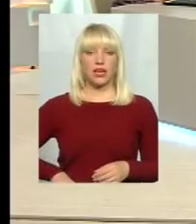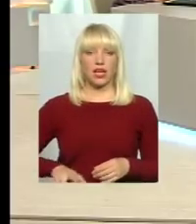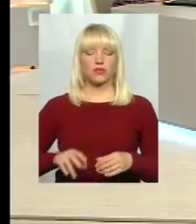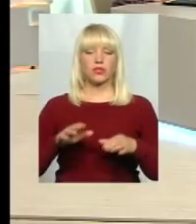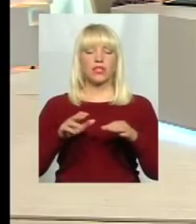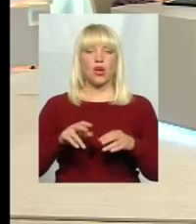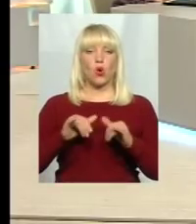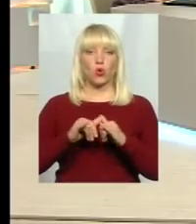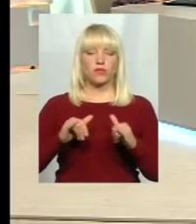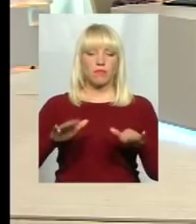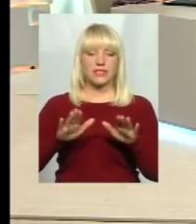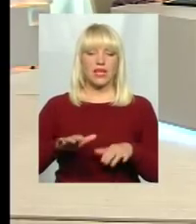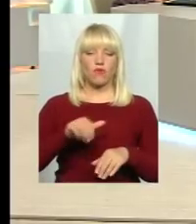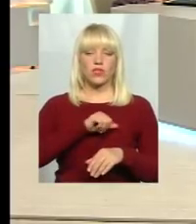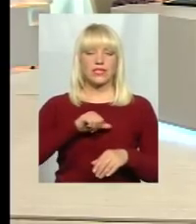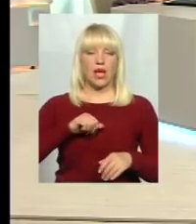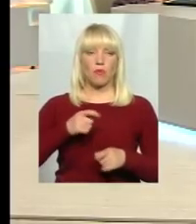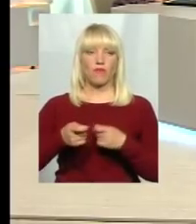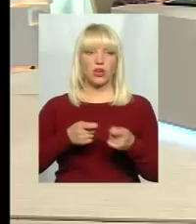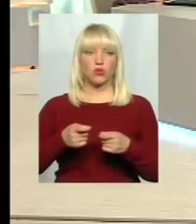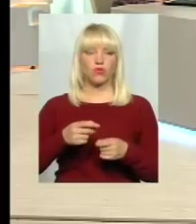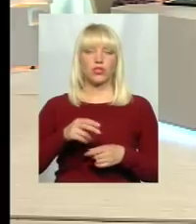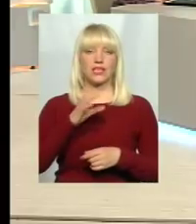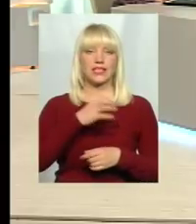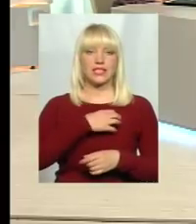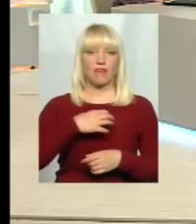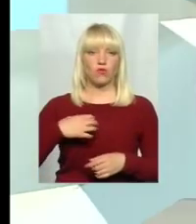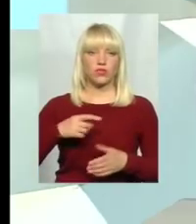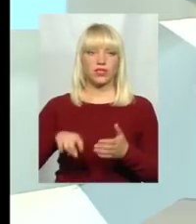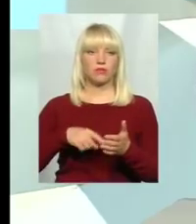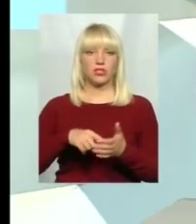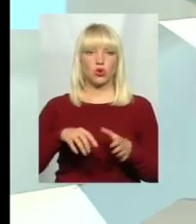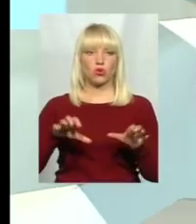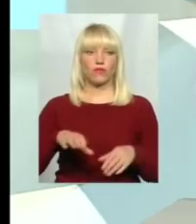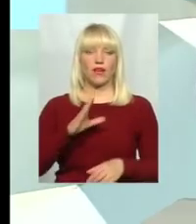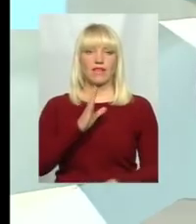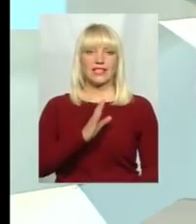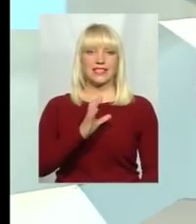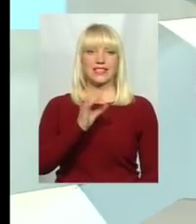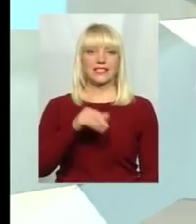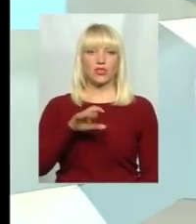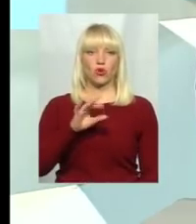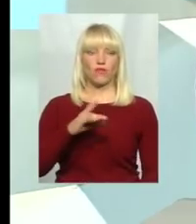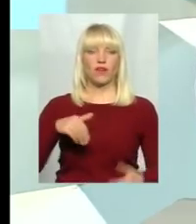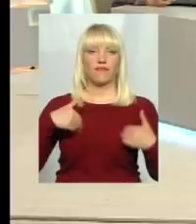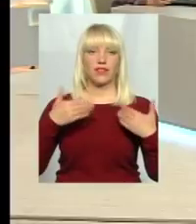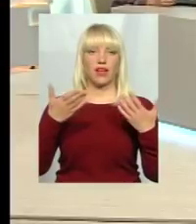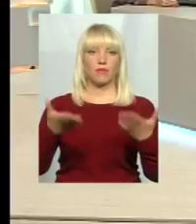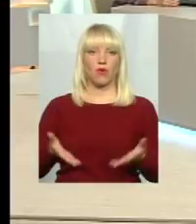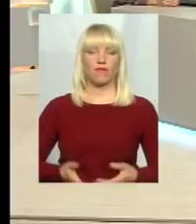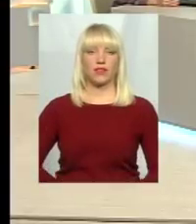самоврядування Сергієм Яцковським та Славуцьким міським головою Василем Сидором. Вітаю вас, панове. Доброго